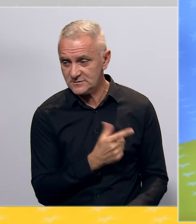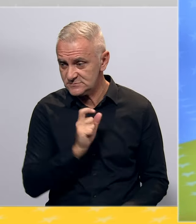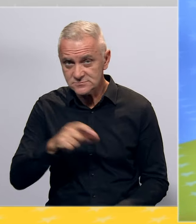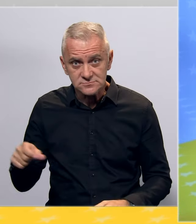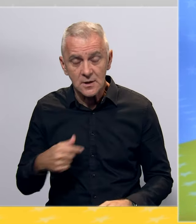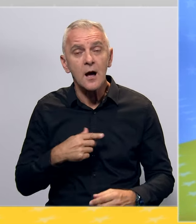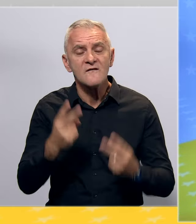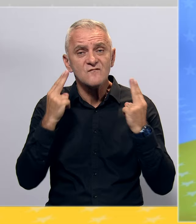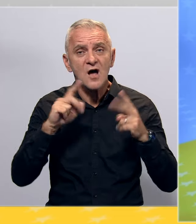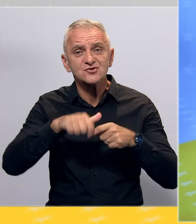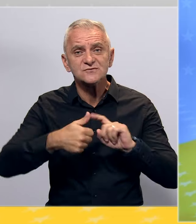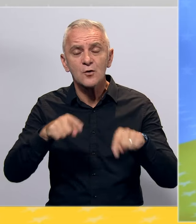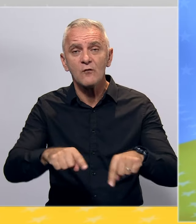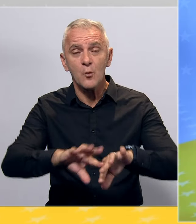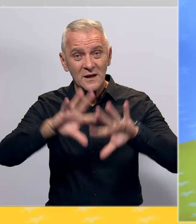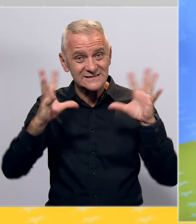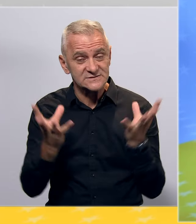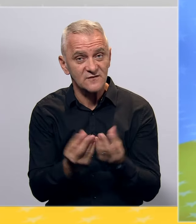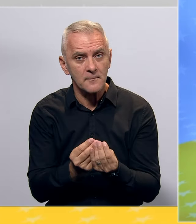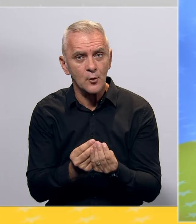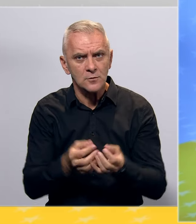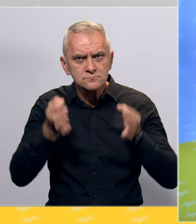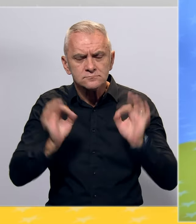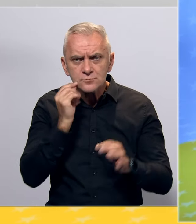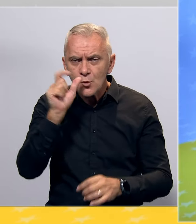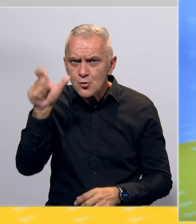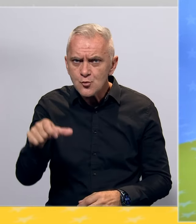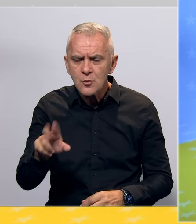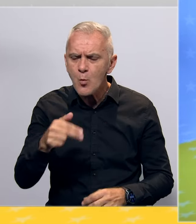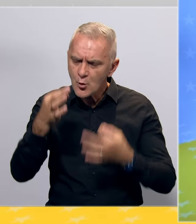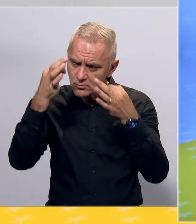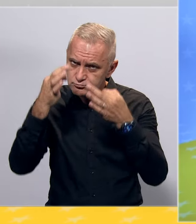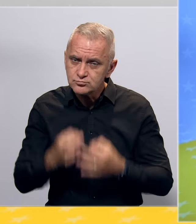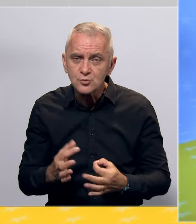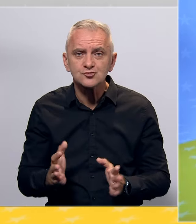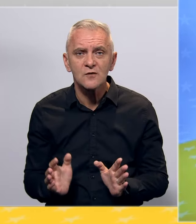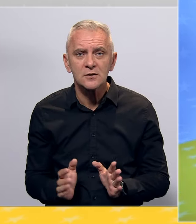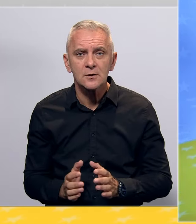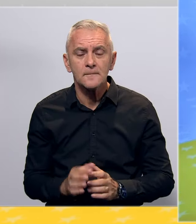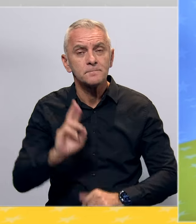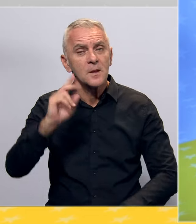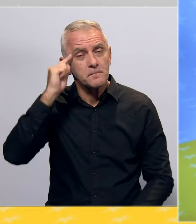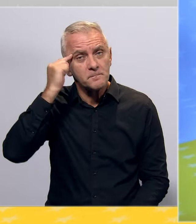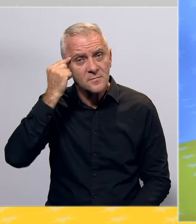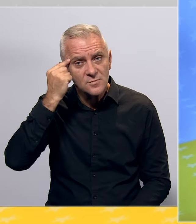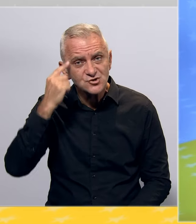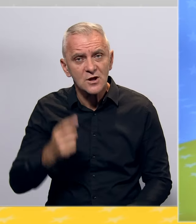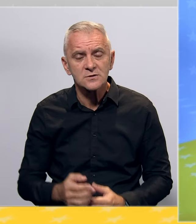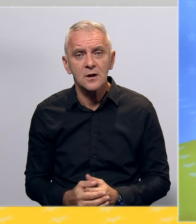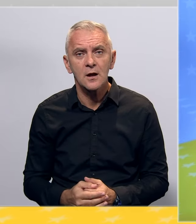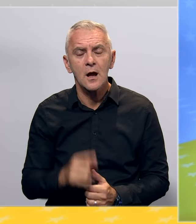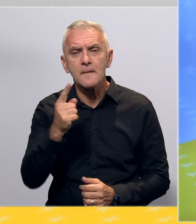stvar u ovom svemu je da struka se mora uvažavati, da mišljenja i